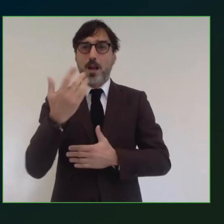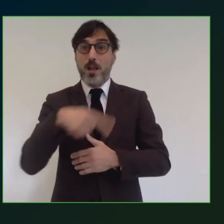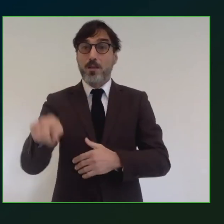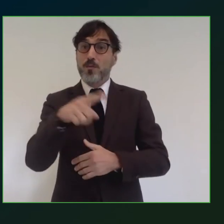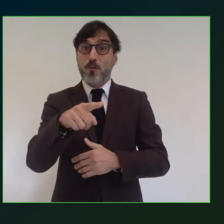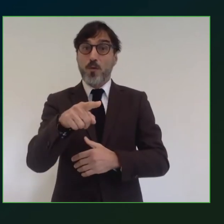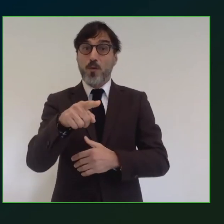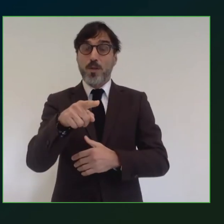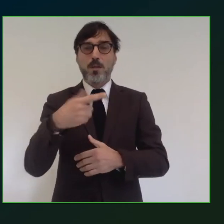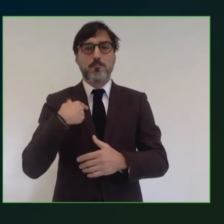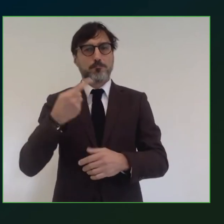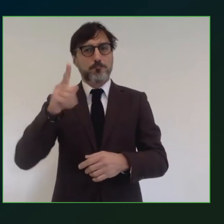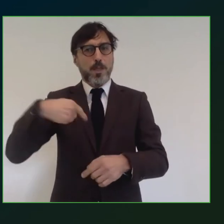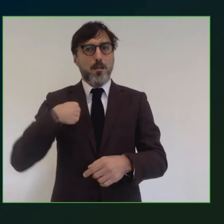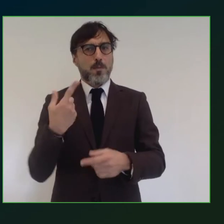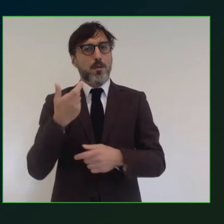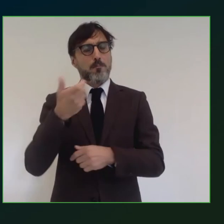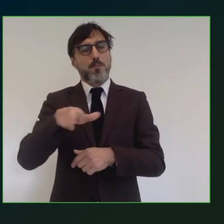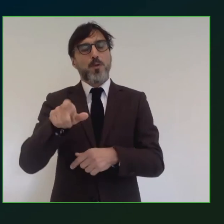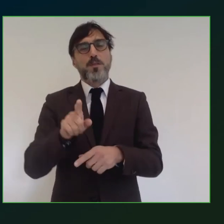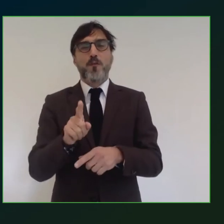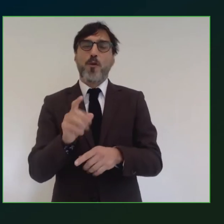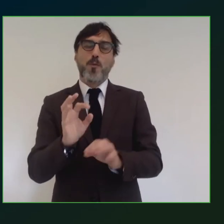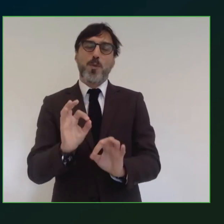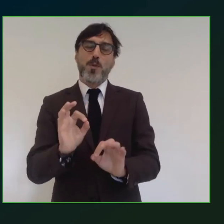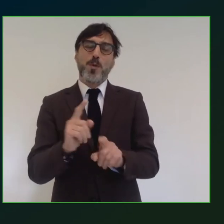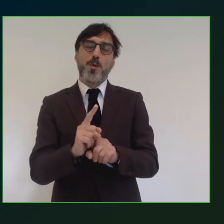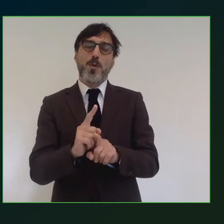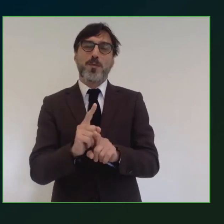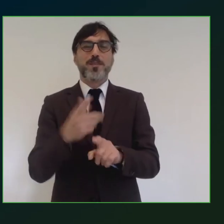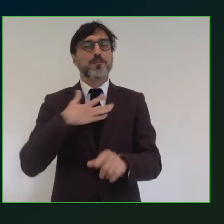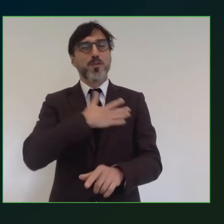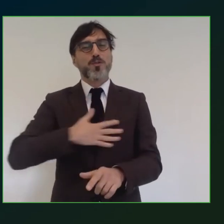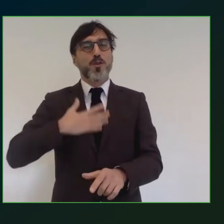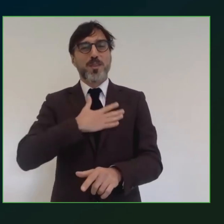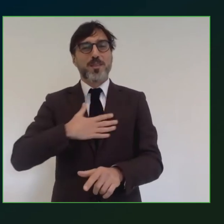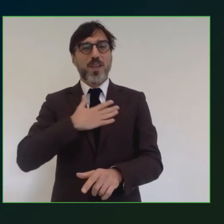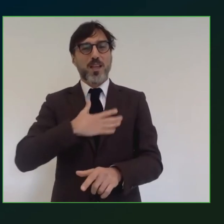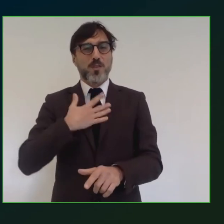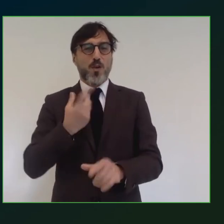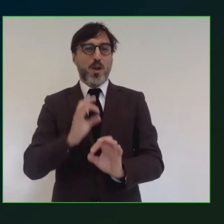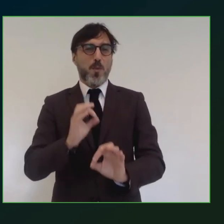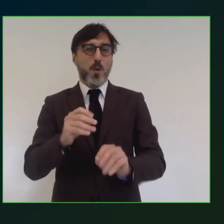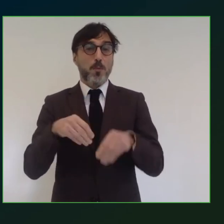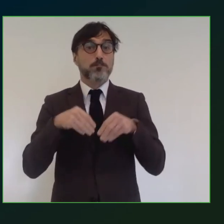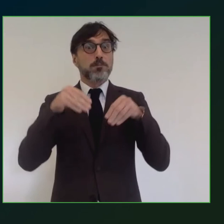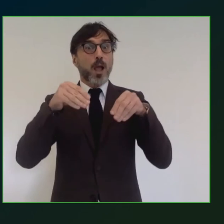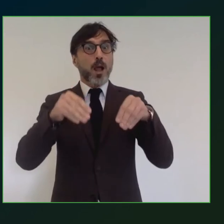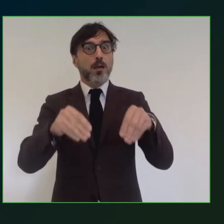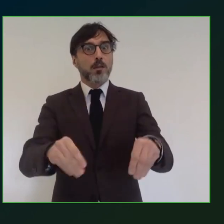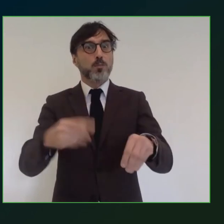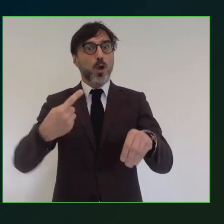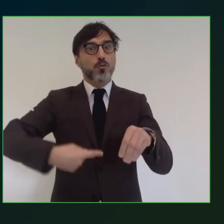ed è per me anche un motivo di soddisfazione essere partecipe di questa